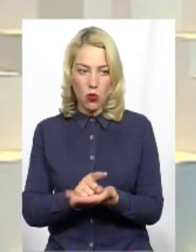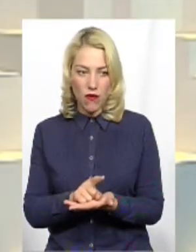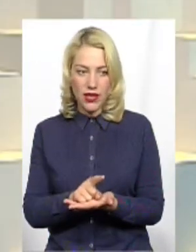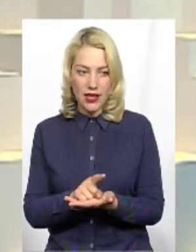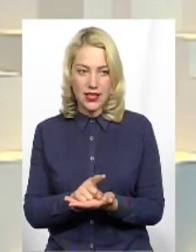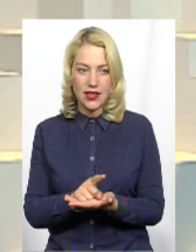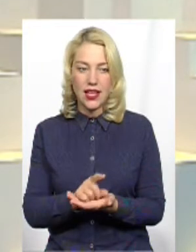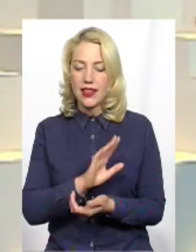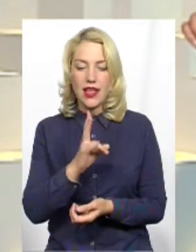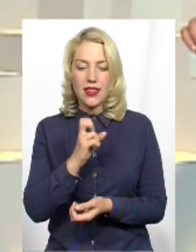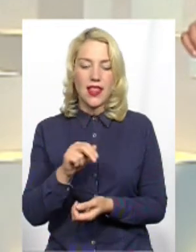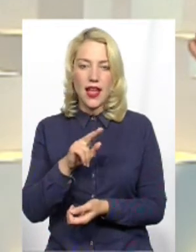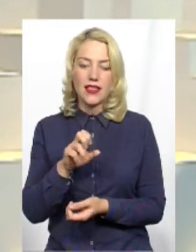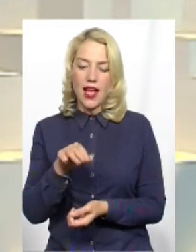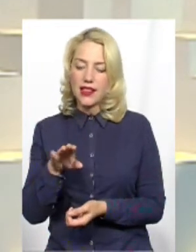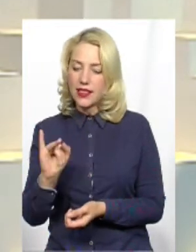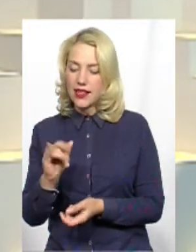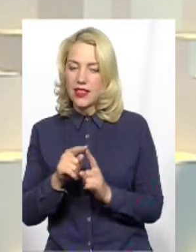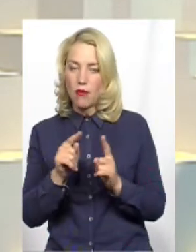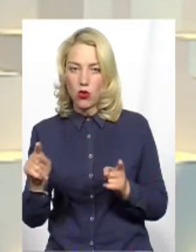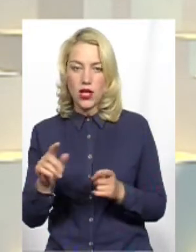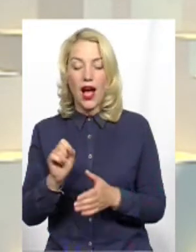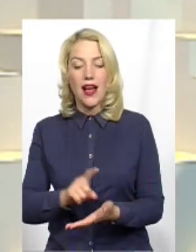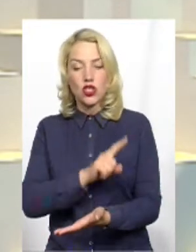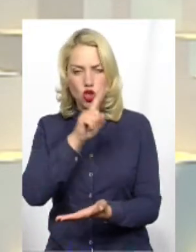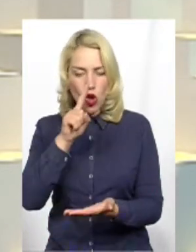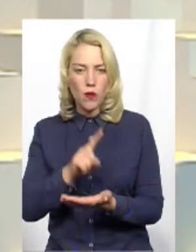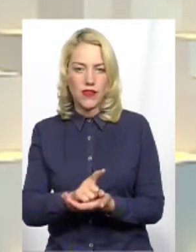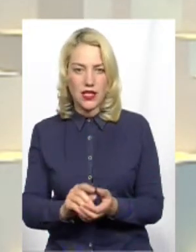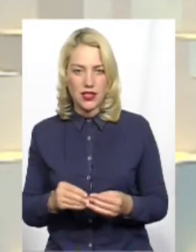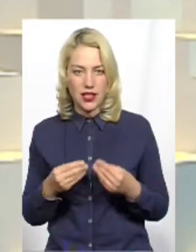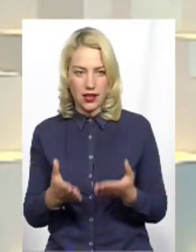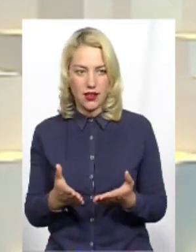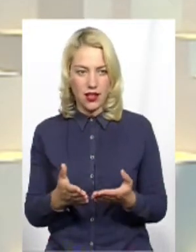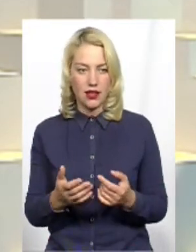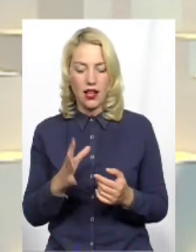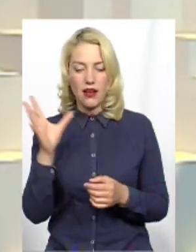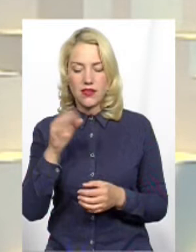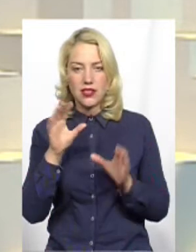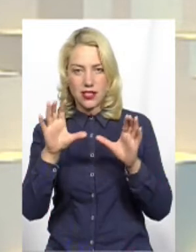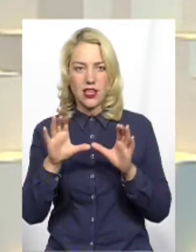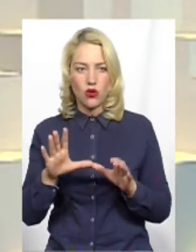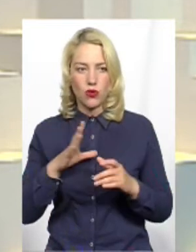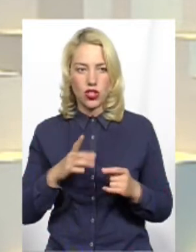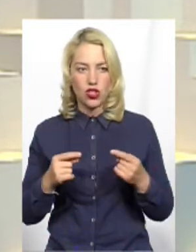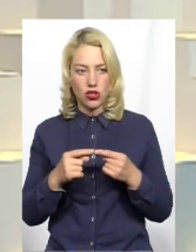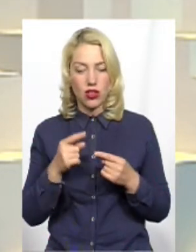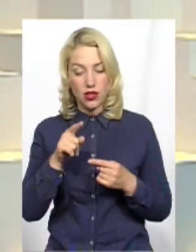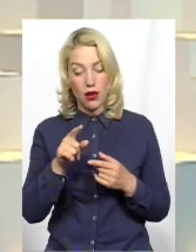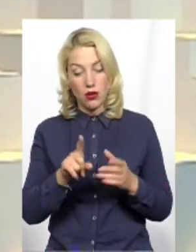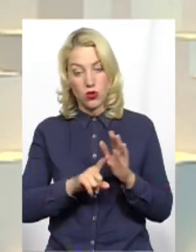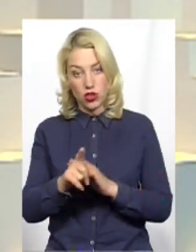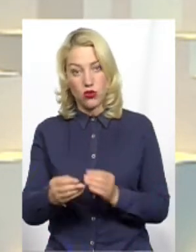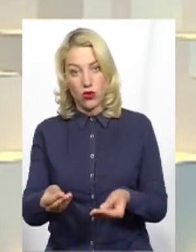надати на протязі, а зобов'язаний надати Всі закони повинні бути чіткі, ти спочатку